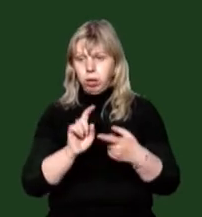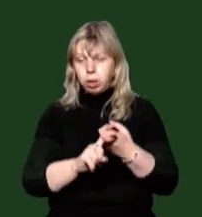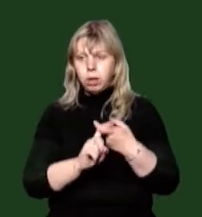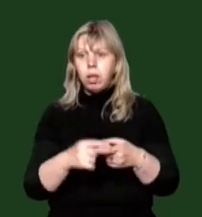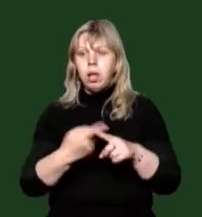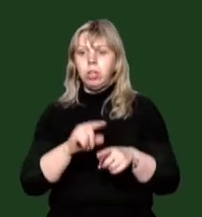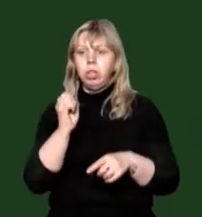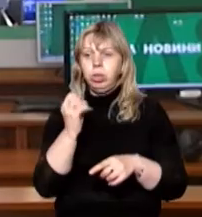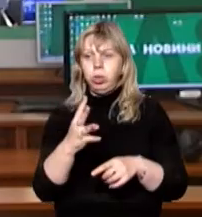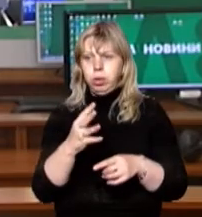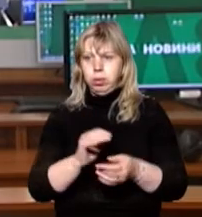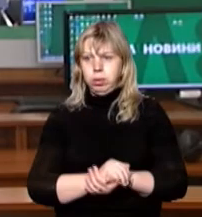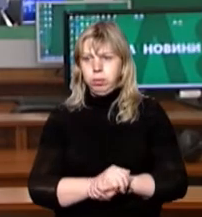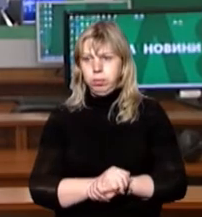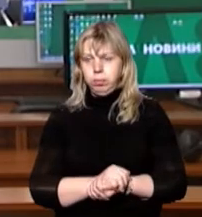Контактник 14.